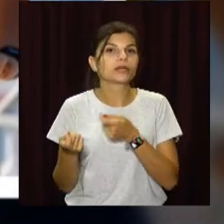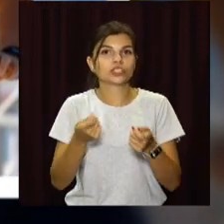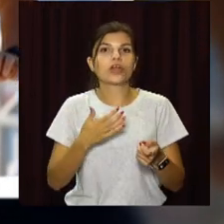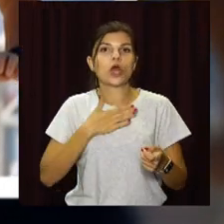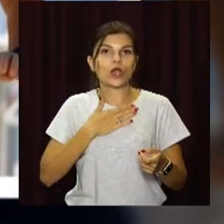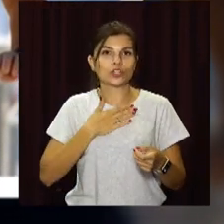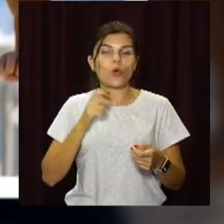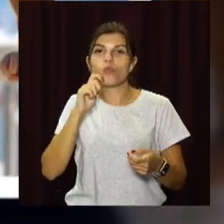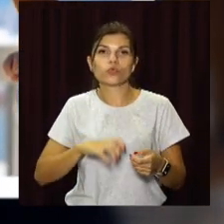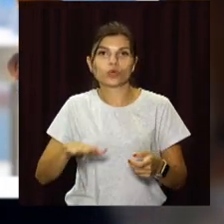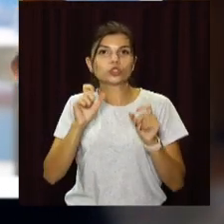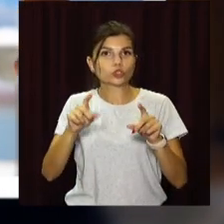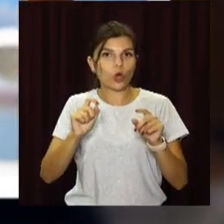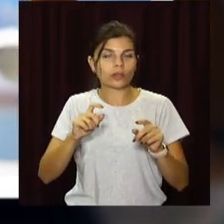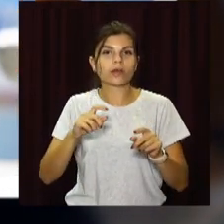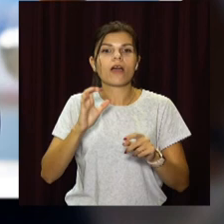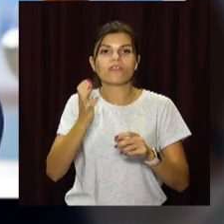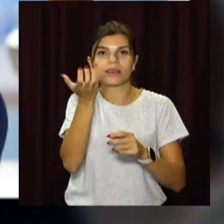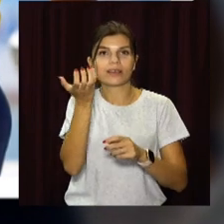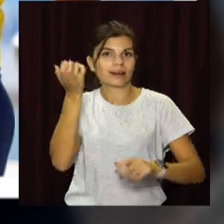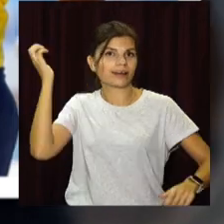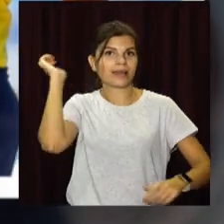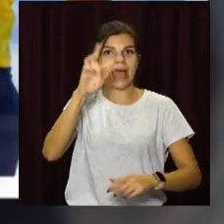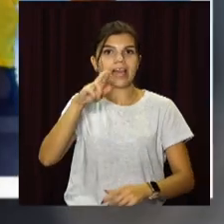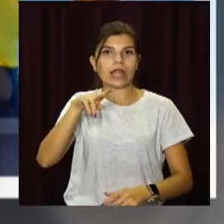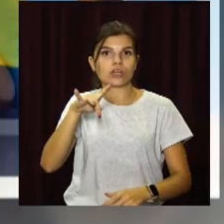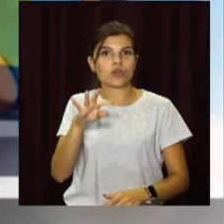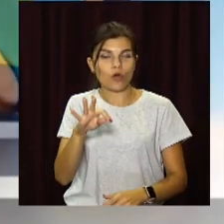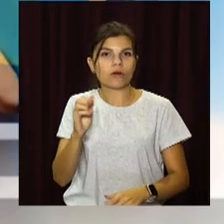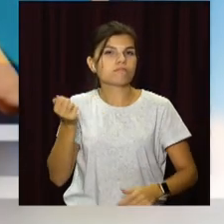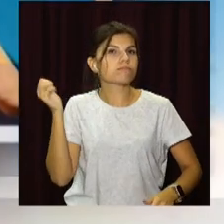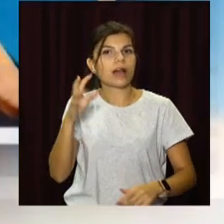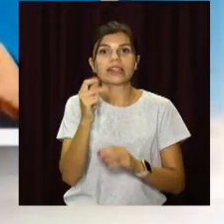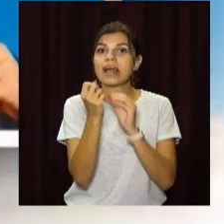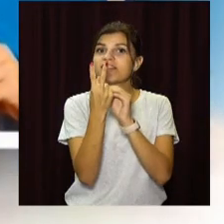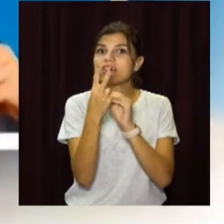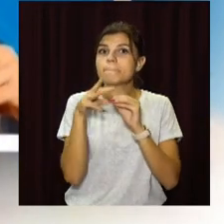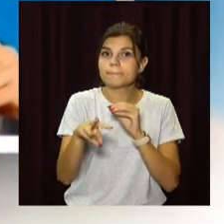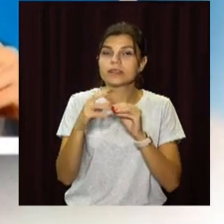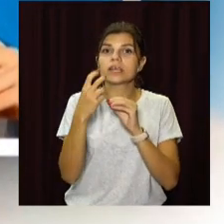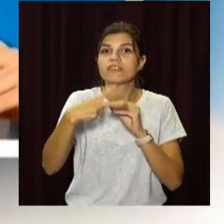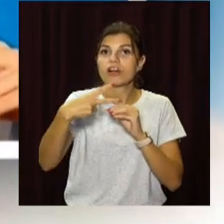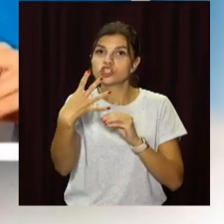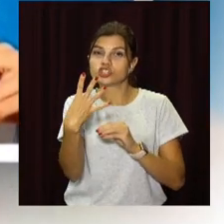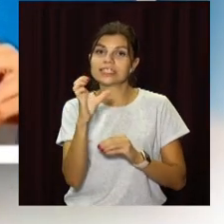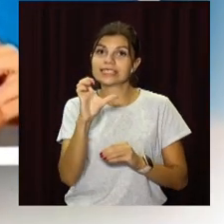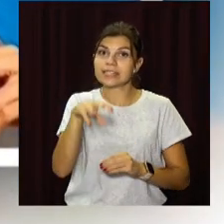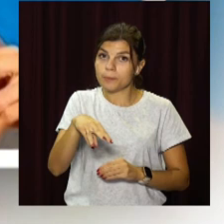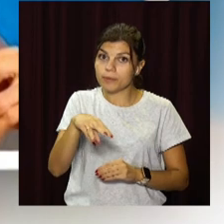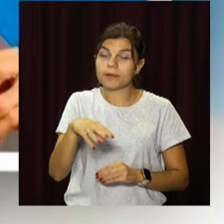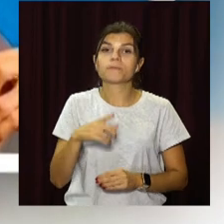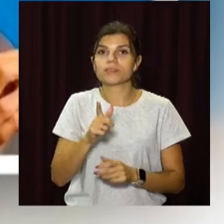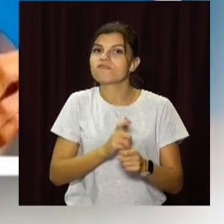нашій країні золото в штовханні ядра. Легкоатлетка жбурнула його на 12 метрів 24 сантиметри,